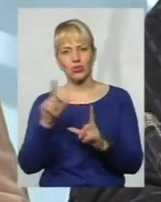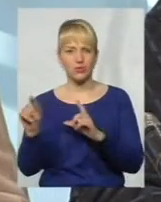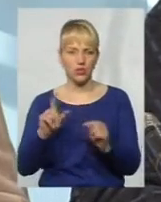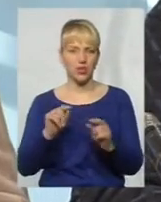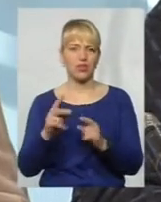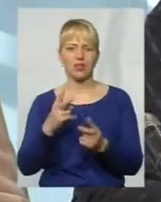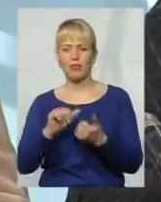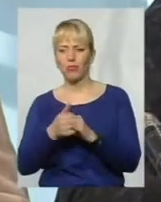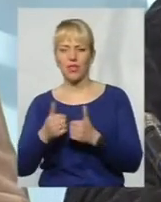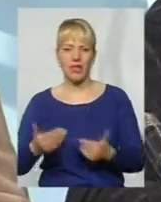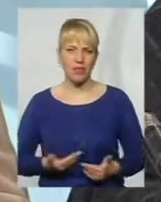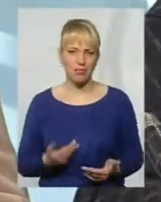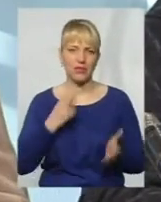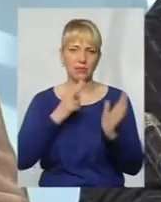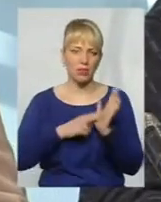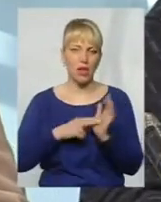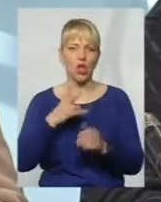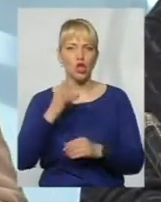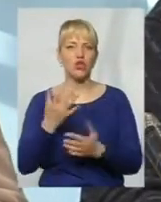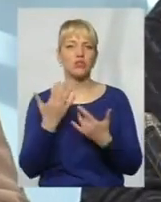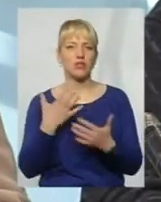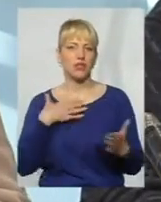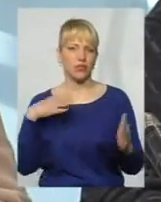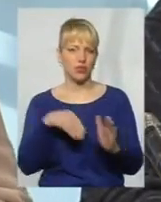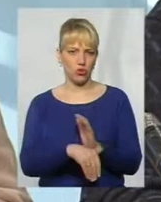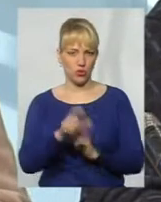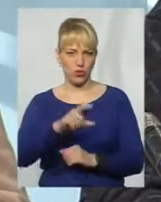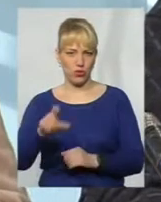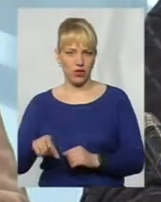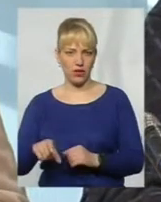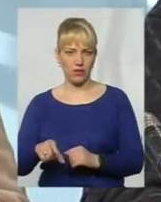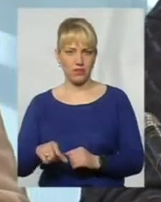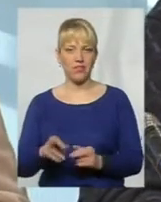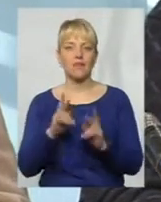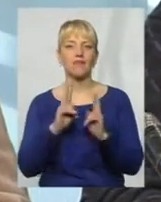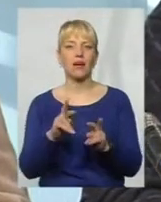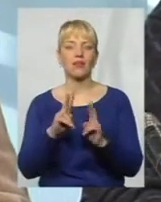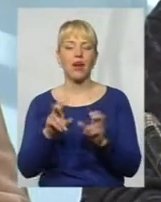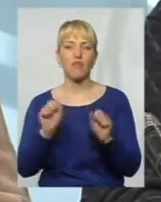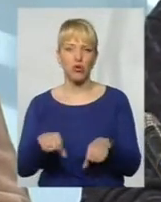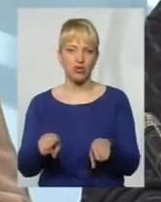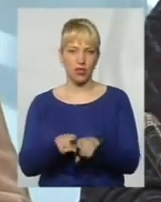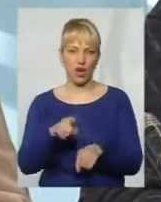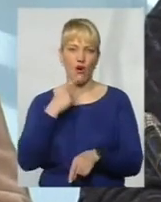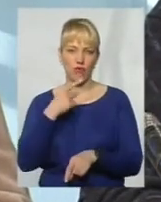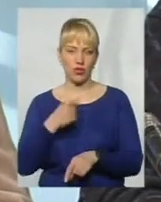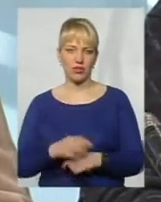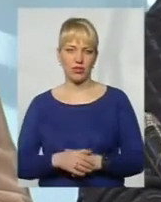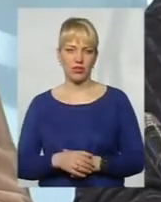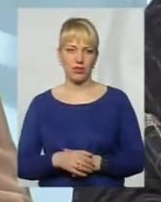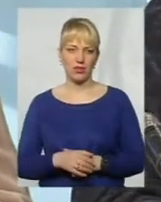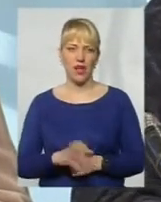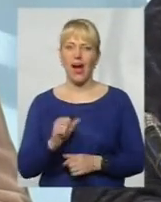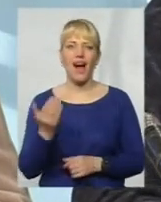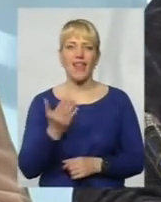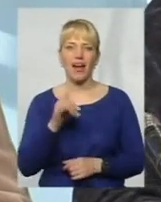Десь поміняли місця. Скільки відійшло людей? Як можна так говорити? А